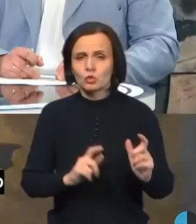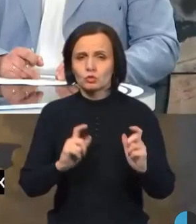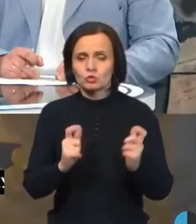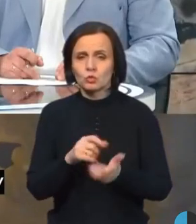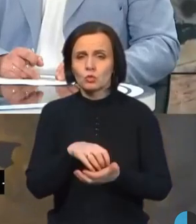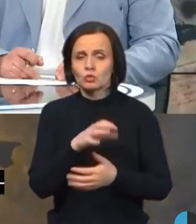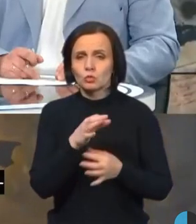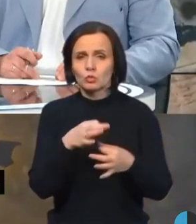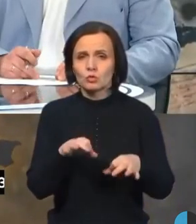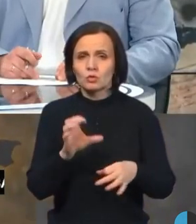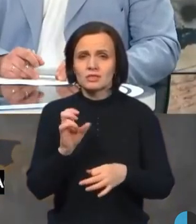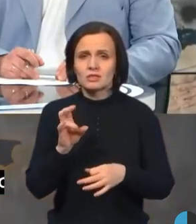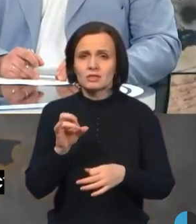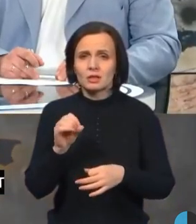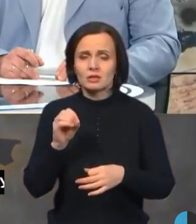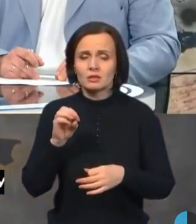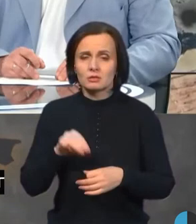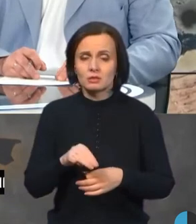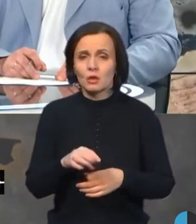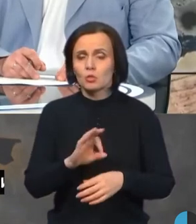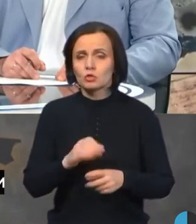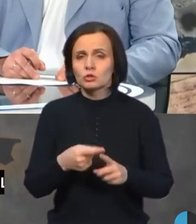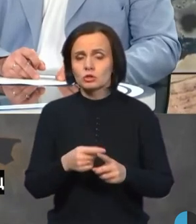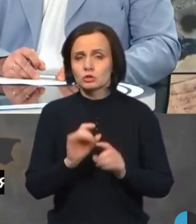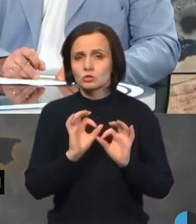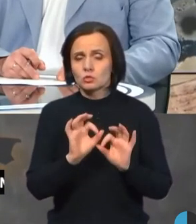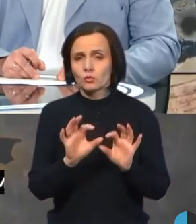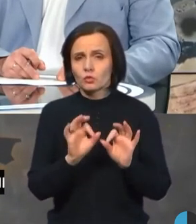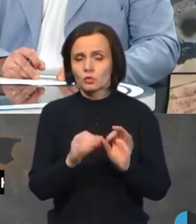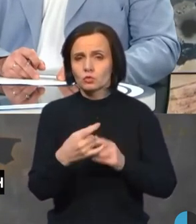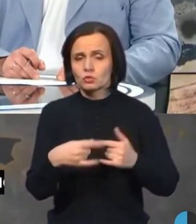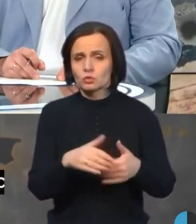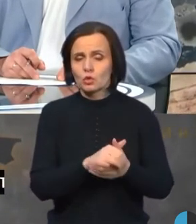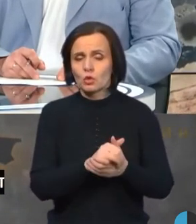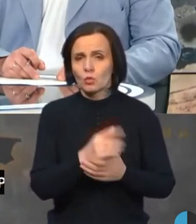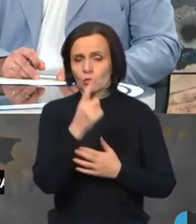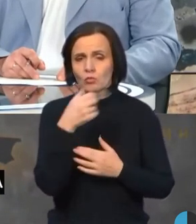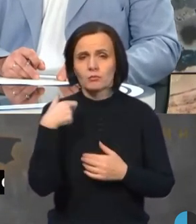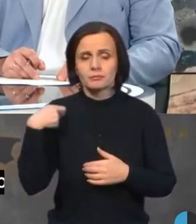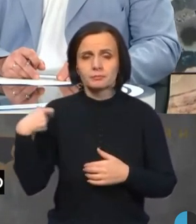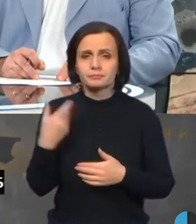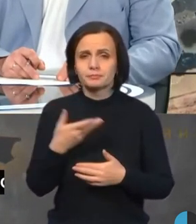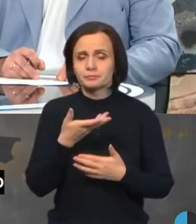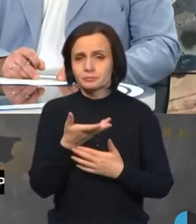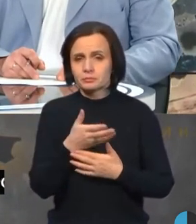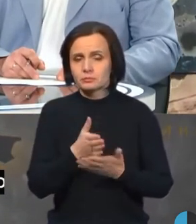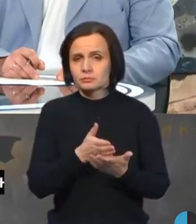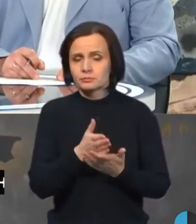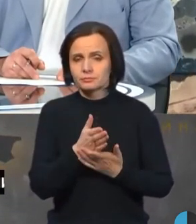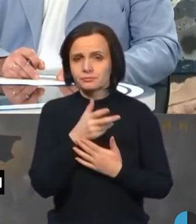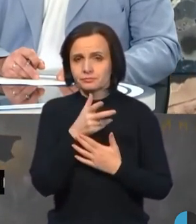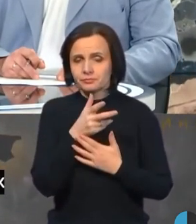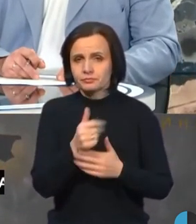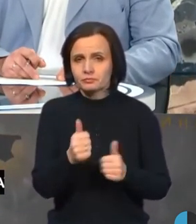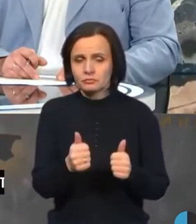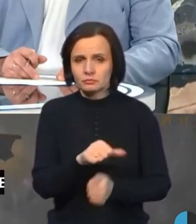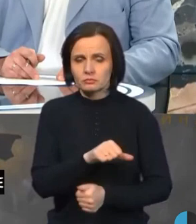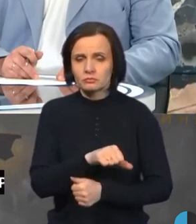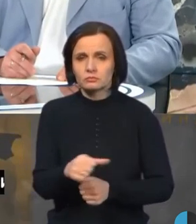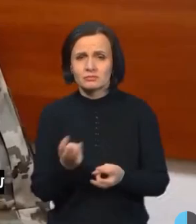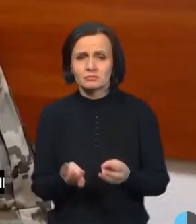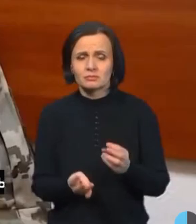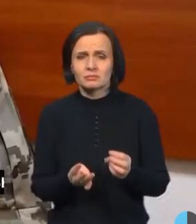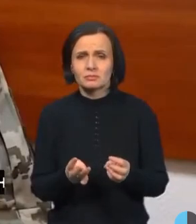українського пункту пропуску Порубне. Про це у коментарі Суспільному повідомив офіцер прес-служби Чернівецького прикордонного загону Костянтин